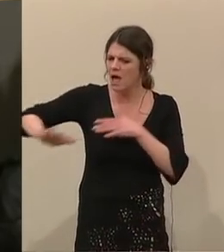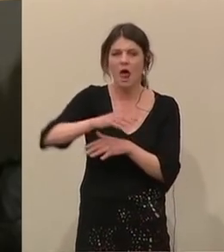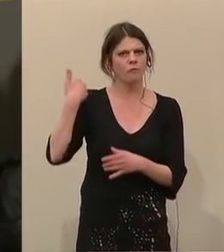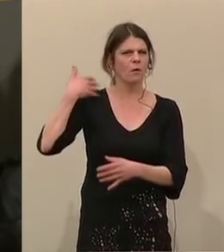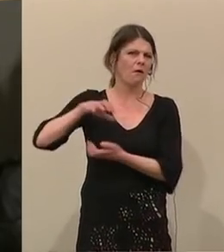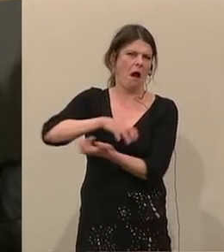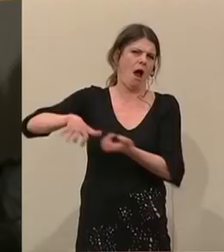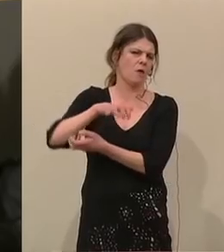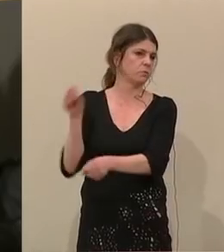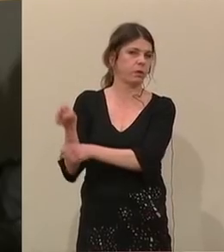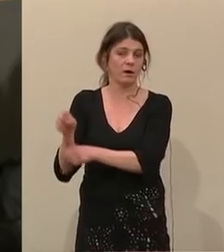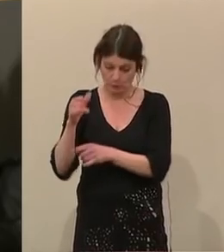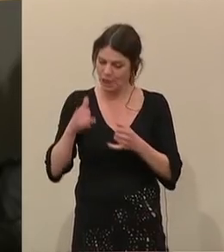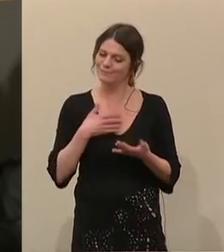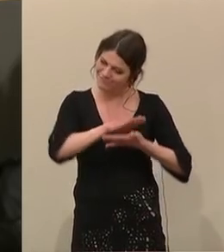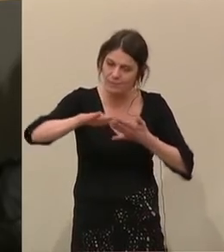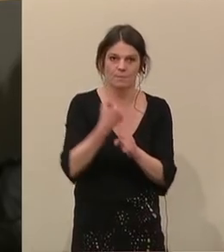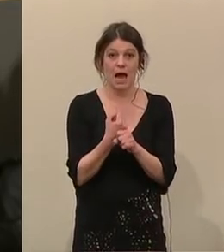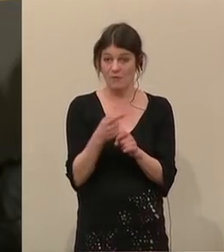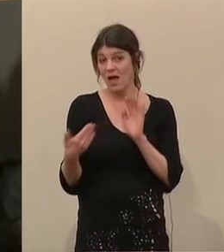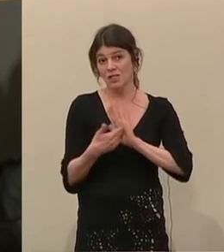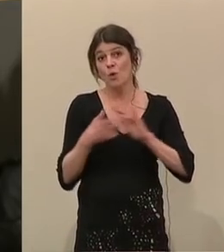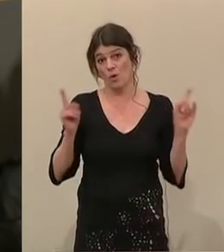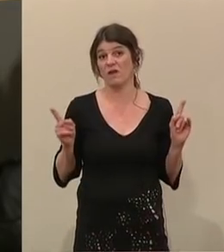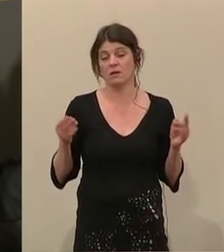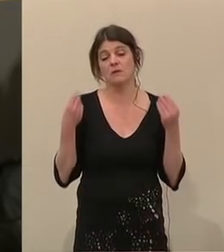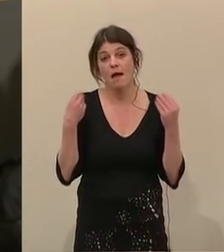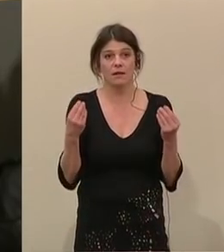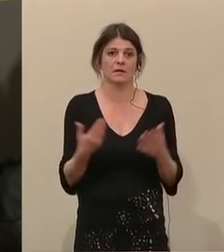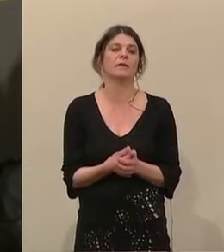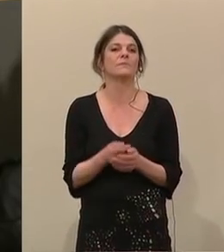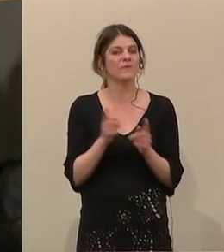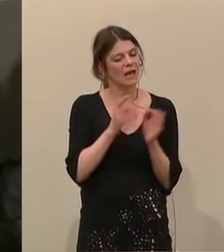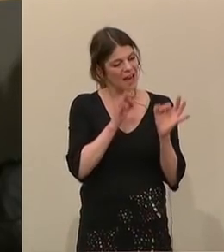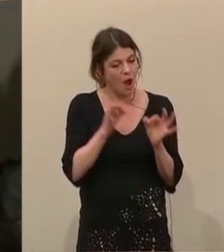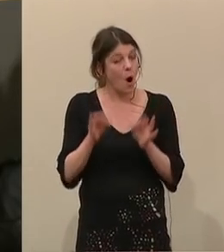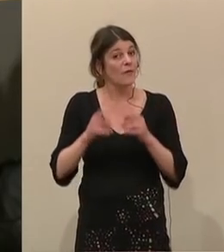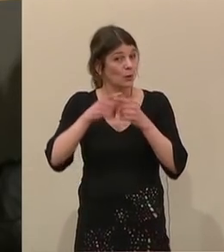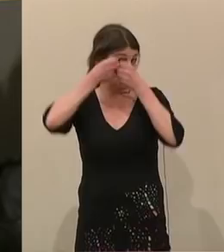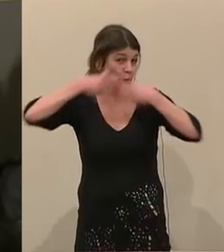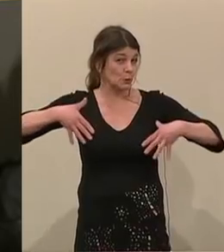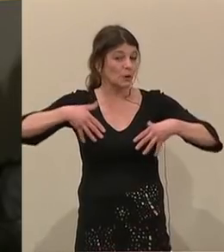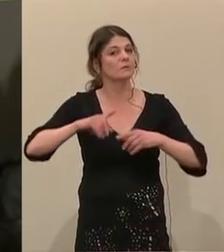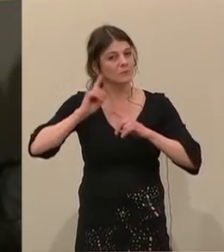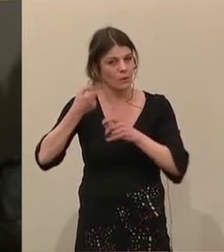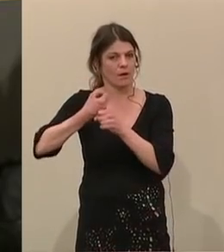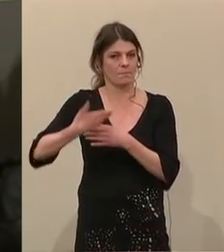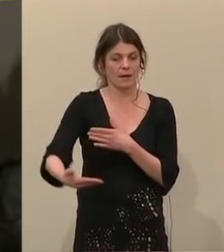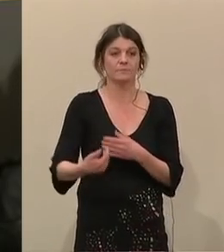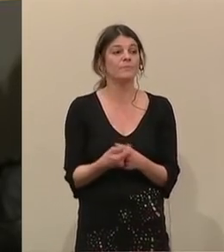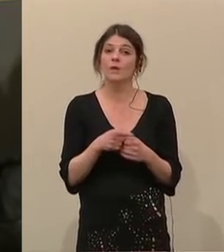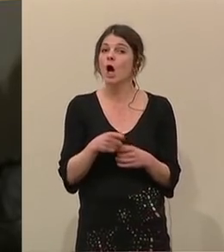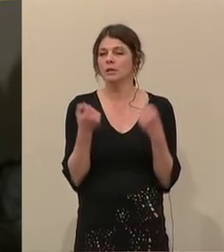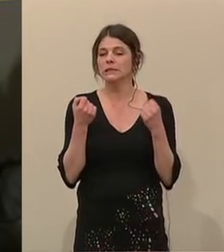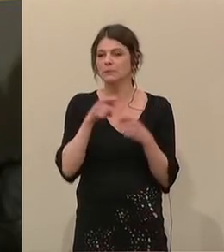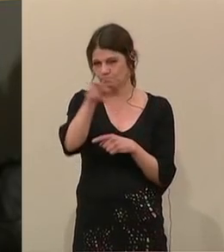Chaos geherrscht hat. Und das ist, glaube ich, notwendig, dass hier endlich geordnet und strukturiert vorgegangen wird. Und Sie können